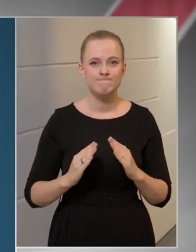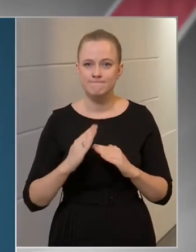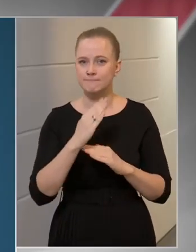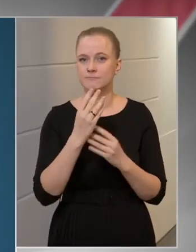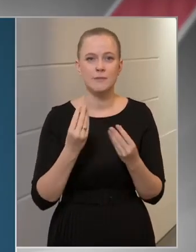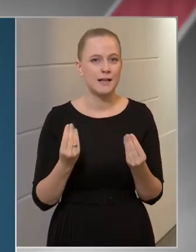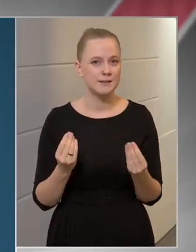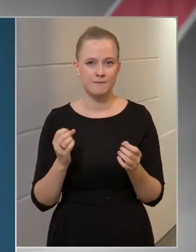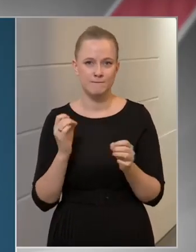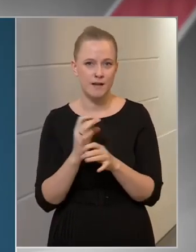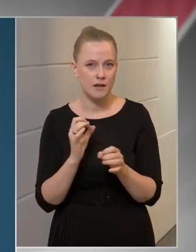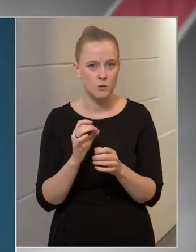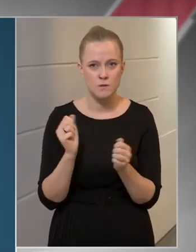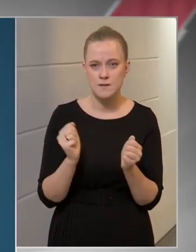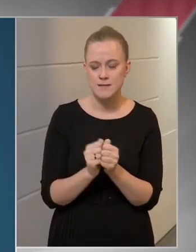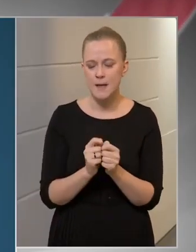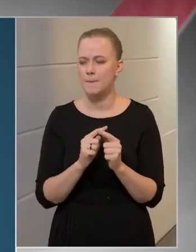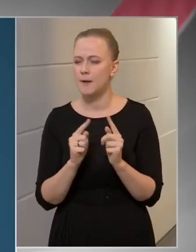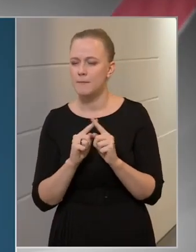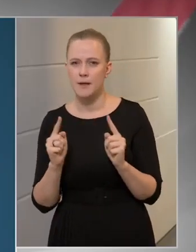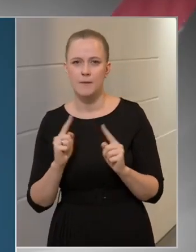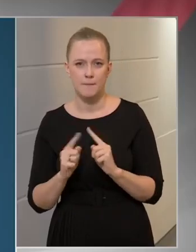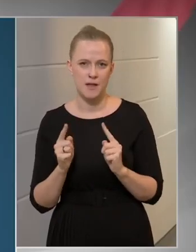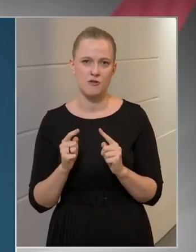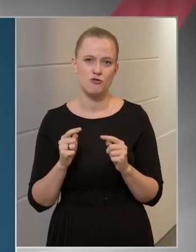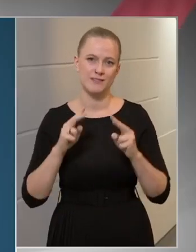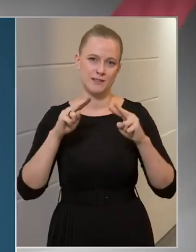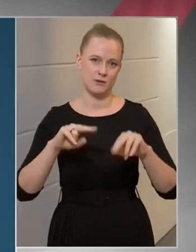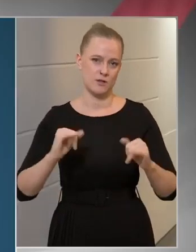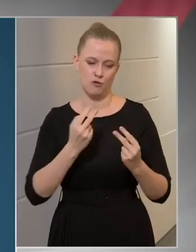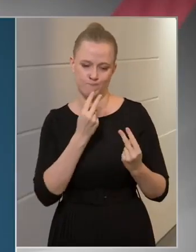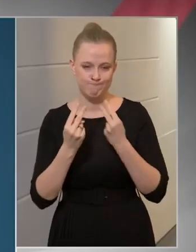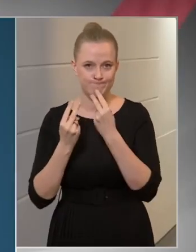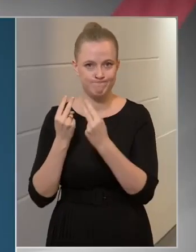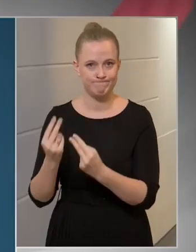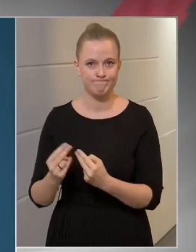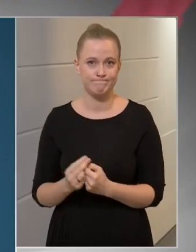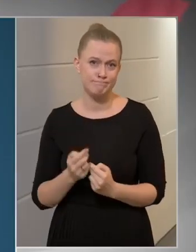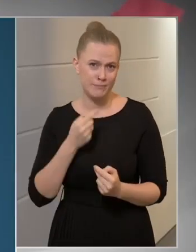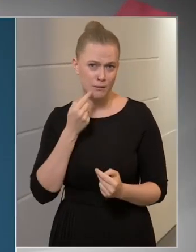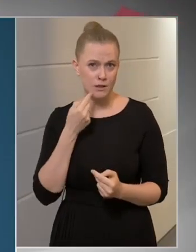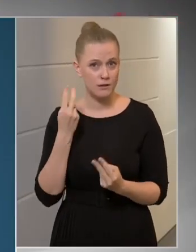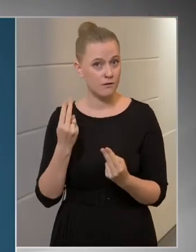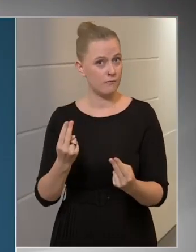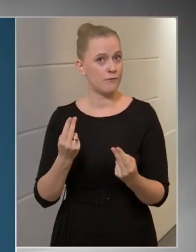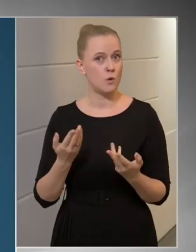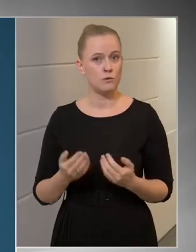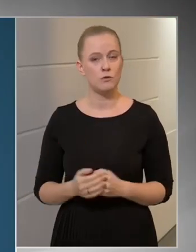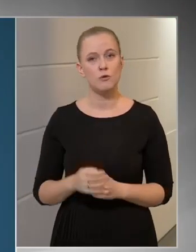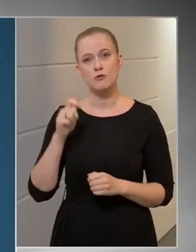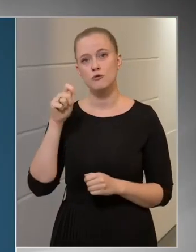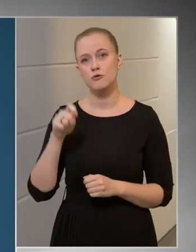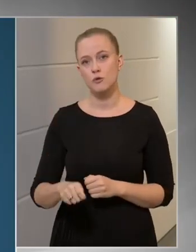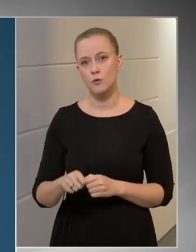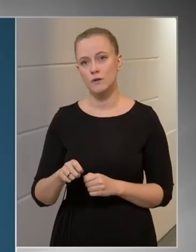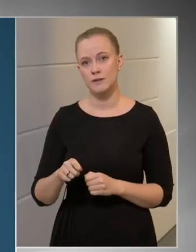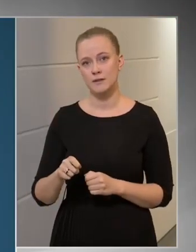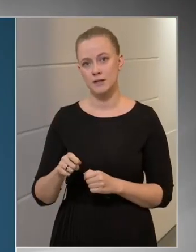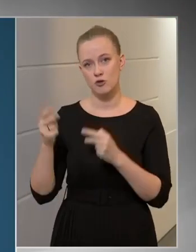számát és minden más egyéb tényezőt. Említettem, hogy nagyon fontos a döntések